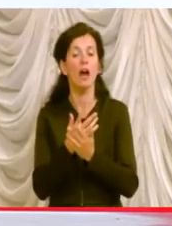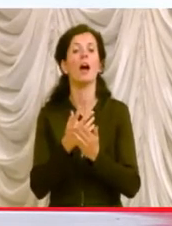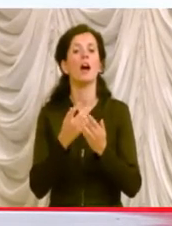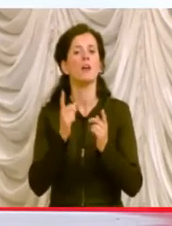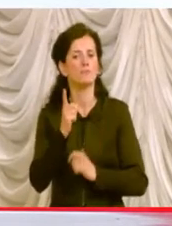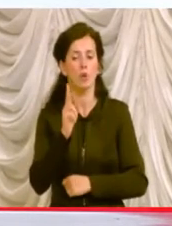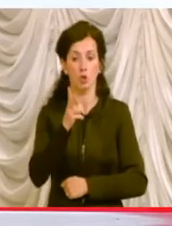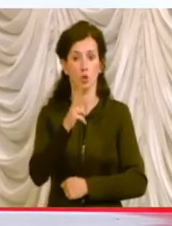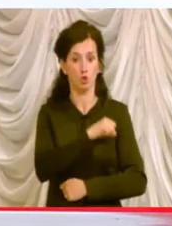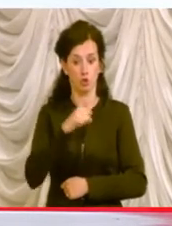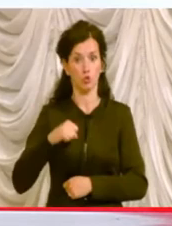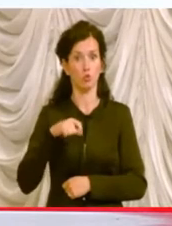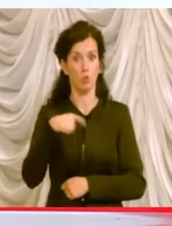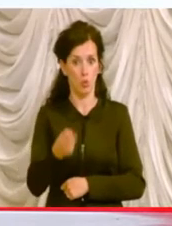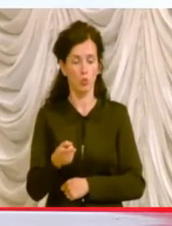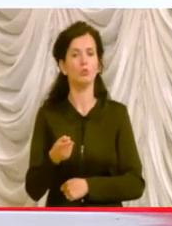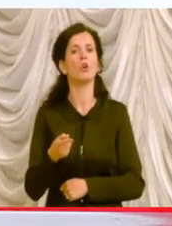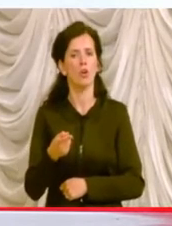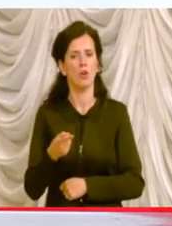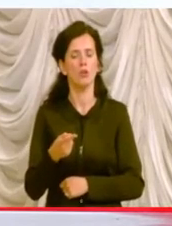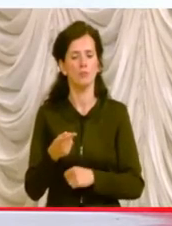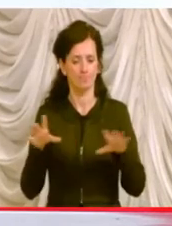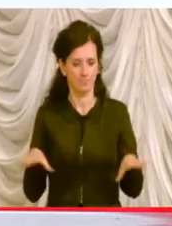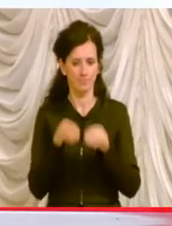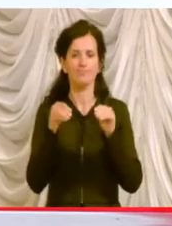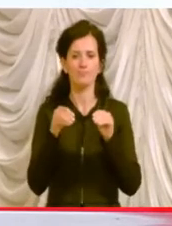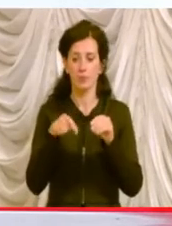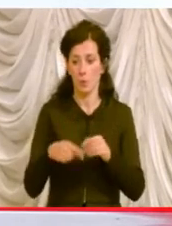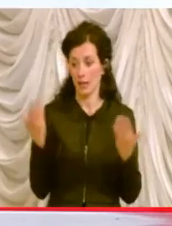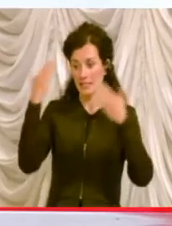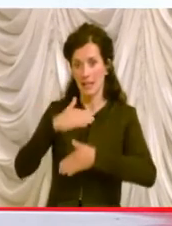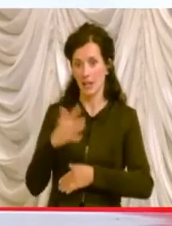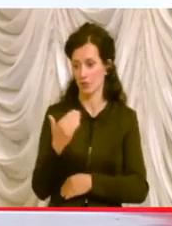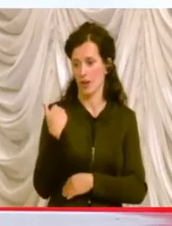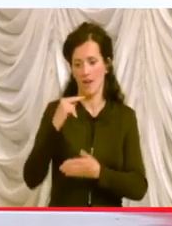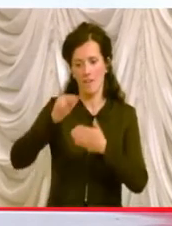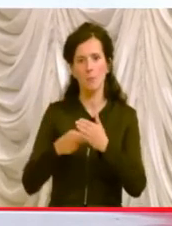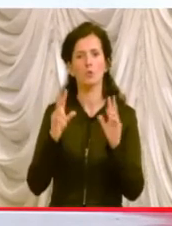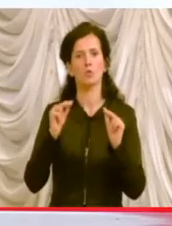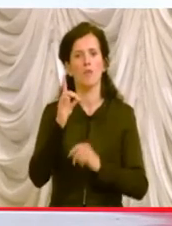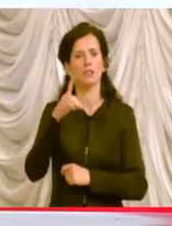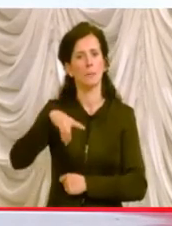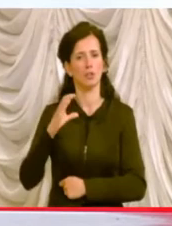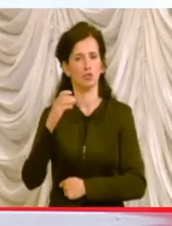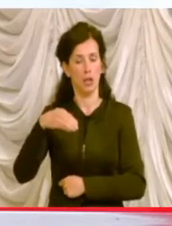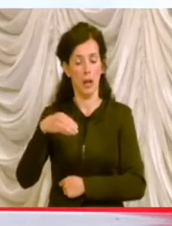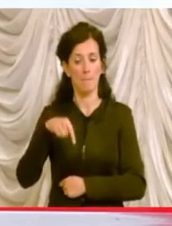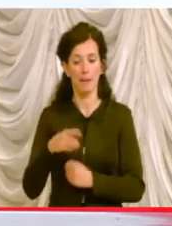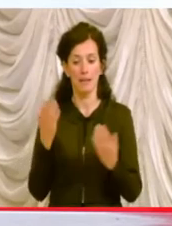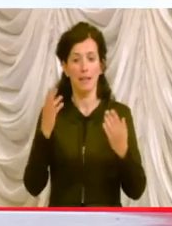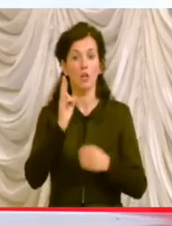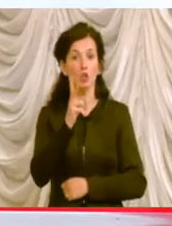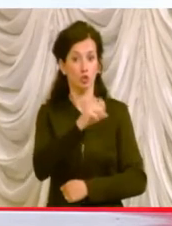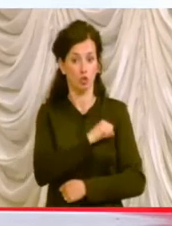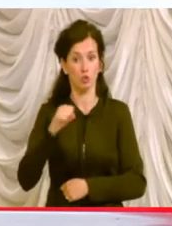giugno riprendono, questa sera ho appena firmato un nuovo DPCM, da questa sera riprendono, dal 12